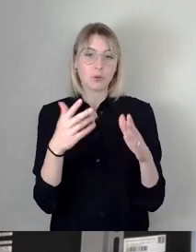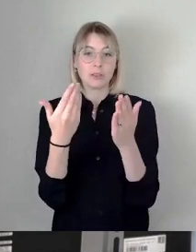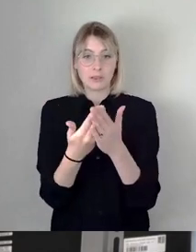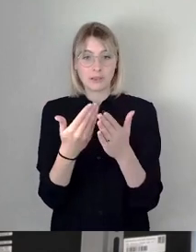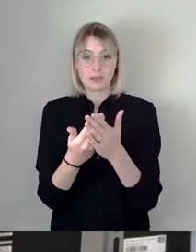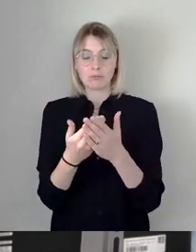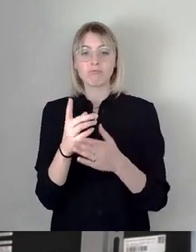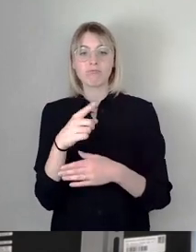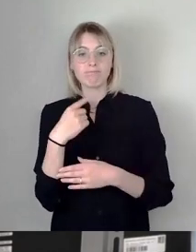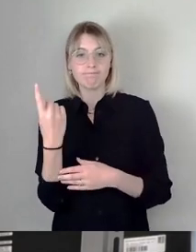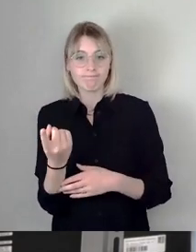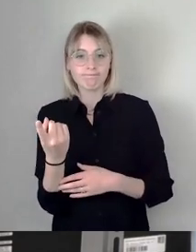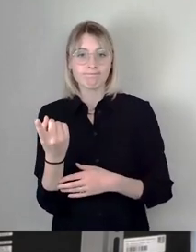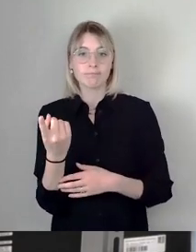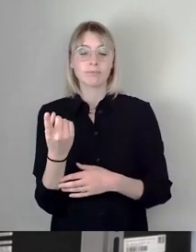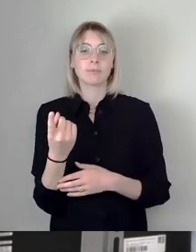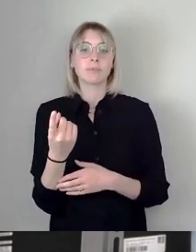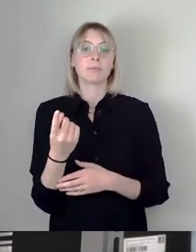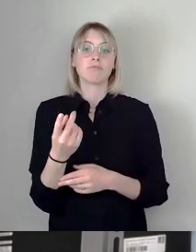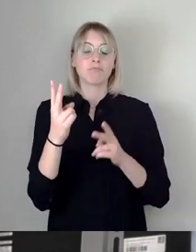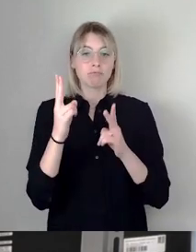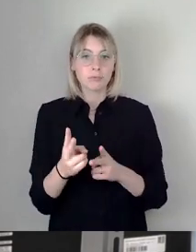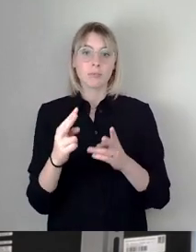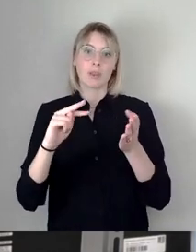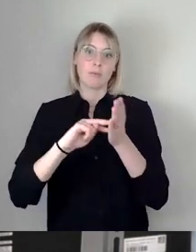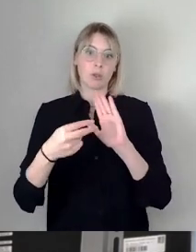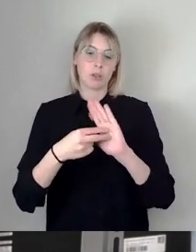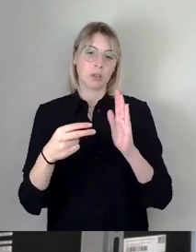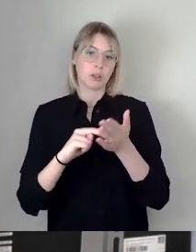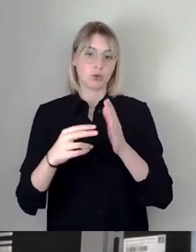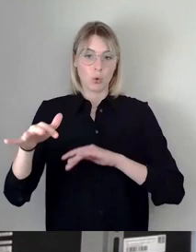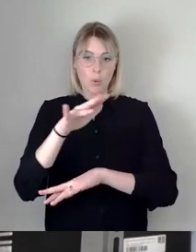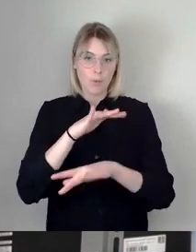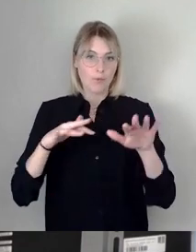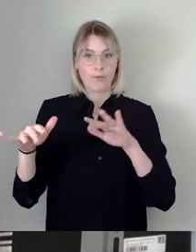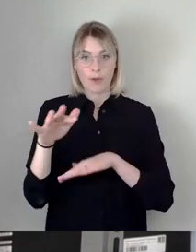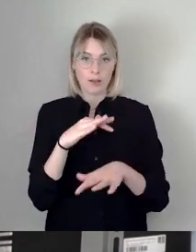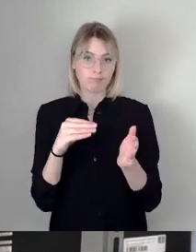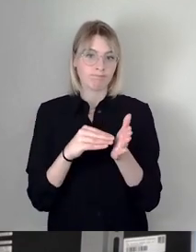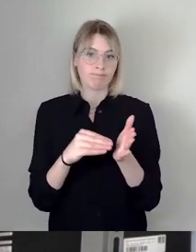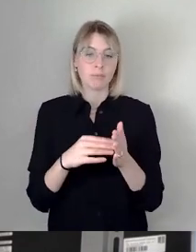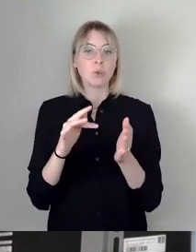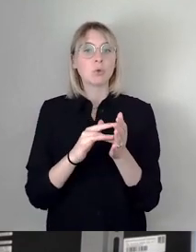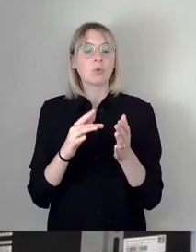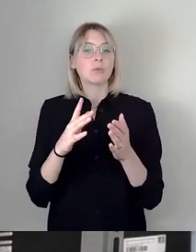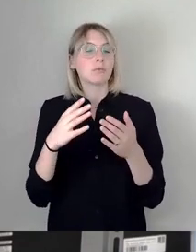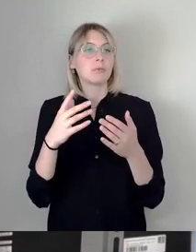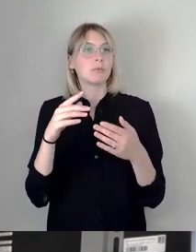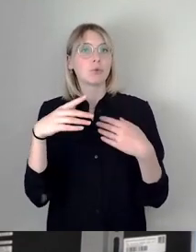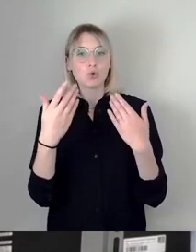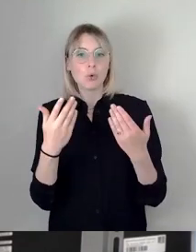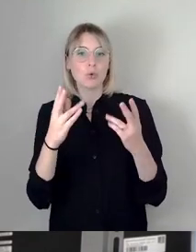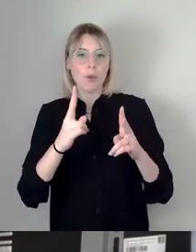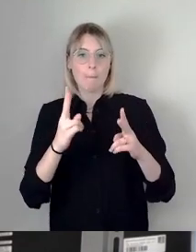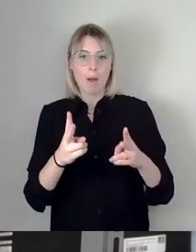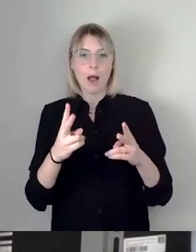wir uns doch in einem hochpolitischen Umfeld. Und so ist es ganz normal, dass die Arbeit im Rat auch von Konflikten geprägt ist.